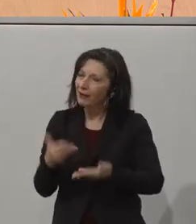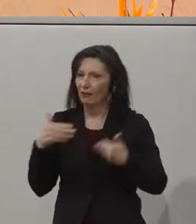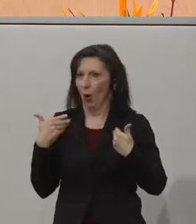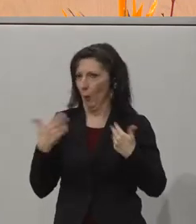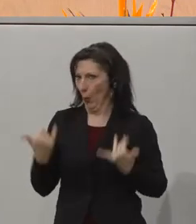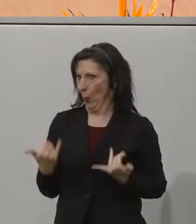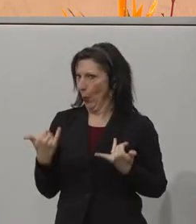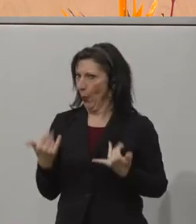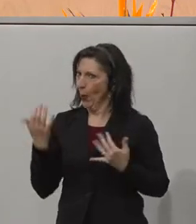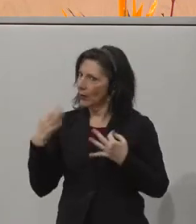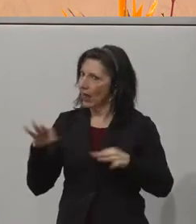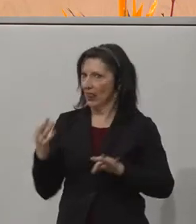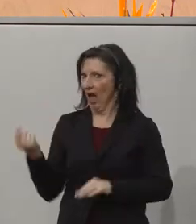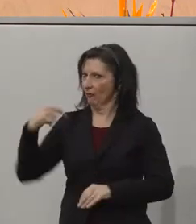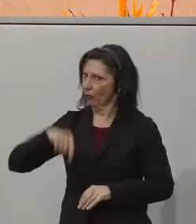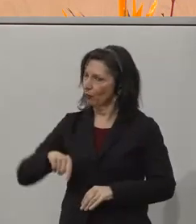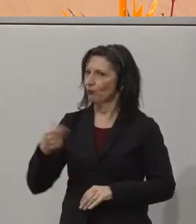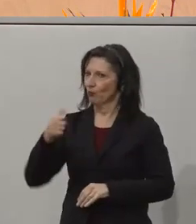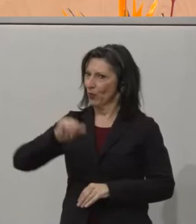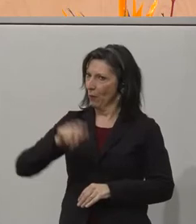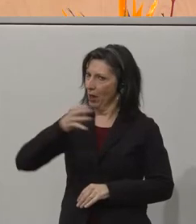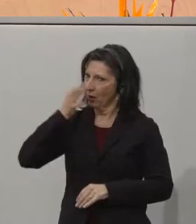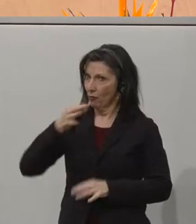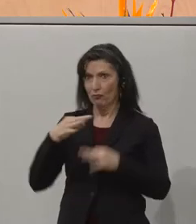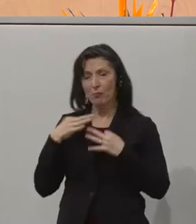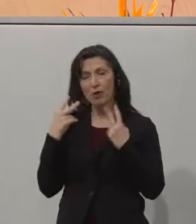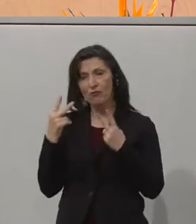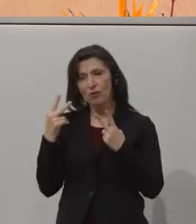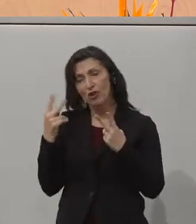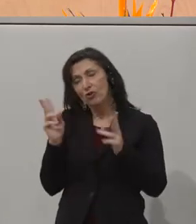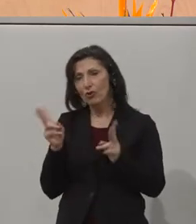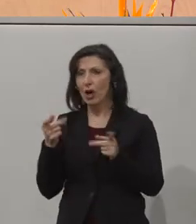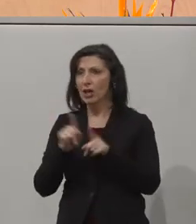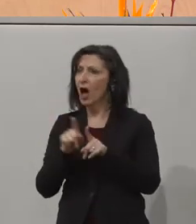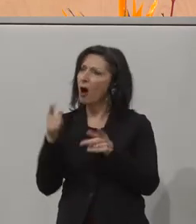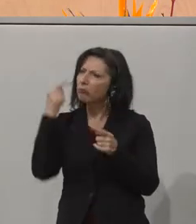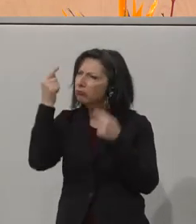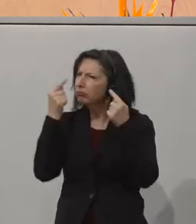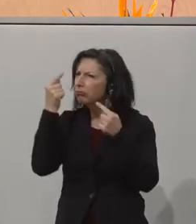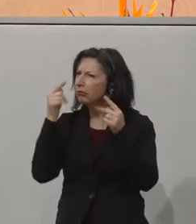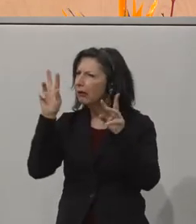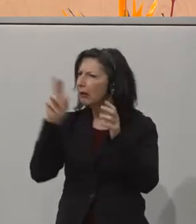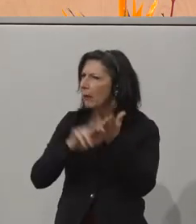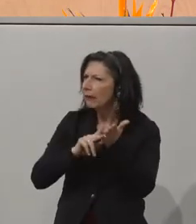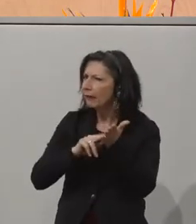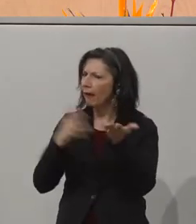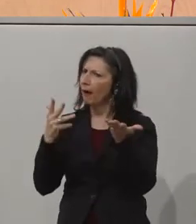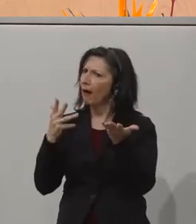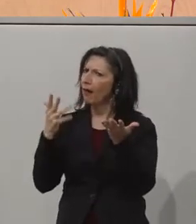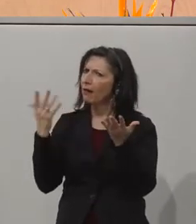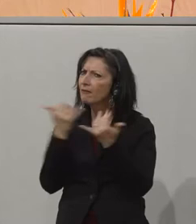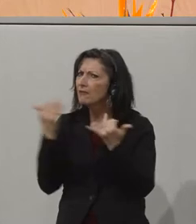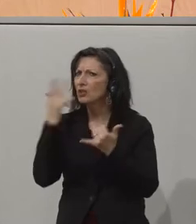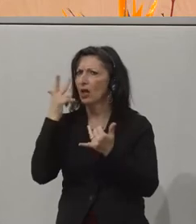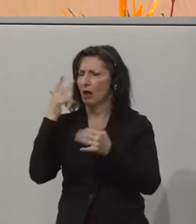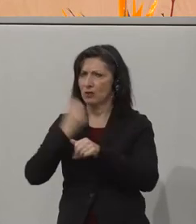darf zu diesem Thema. War mir sehr wichtig, das zu tun und ein bisschen etwas, ein paar Gedanken zum Thema Digitalisierung und Herausforderungen